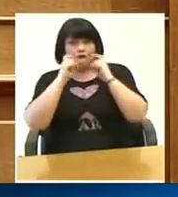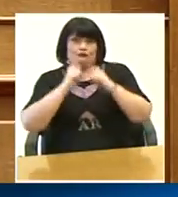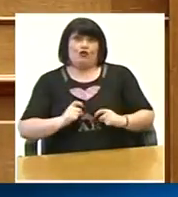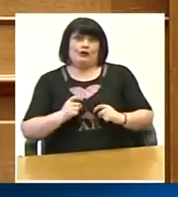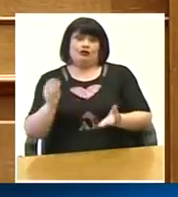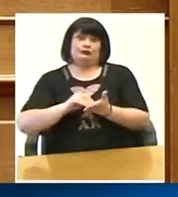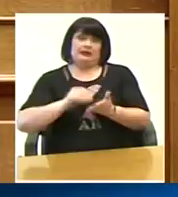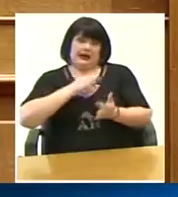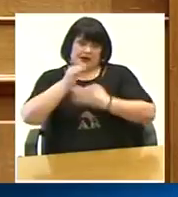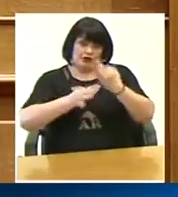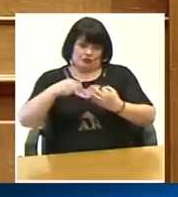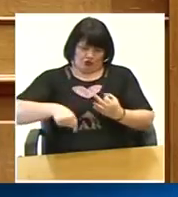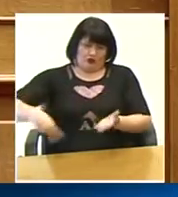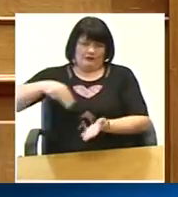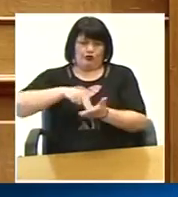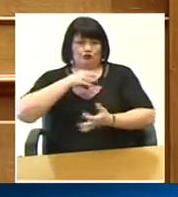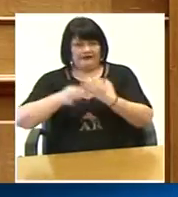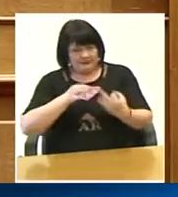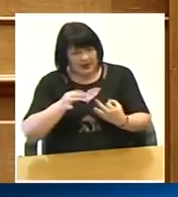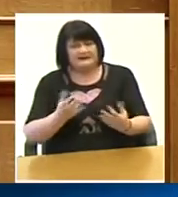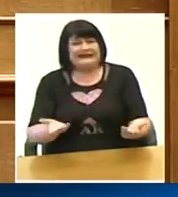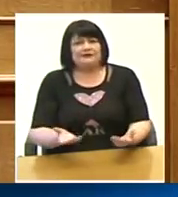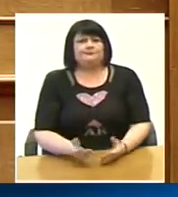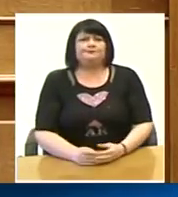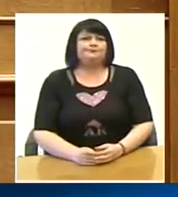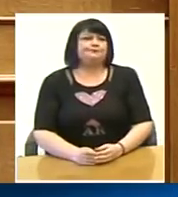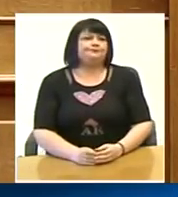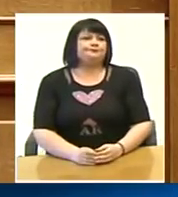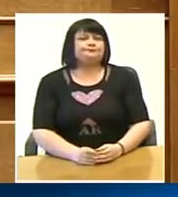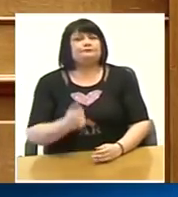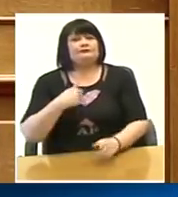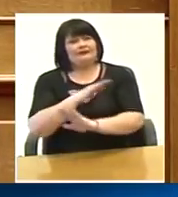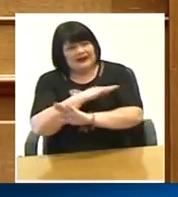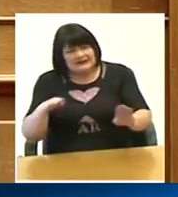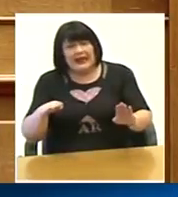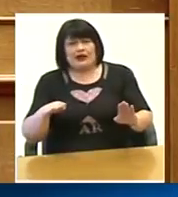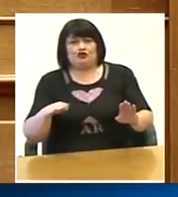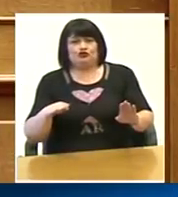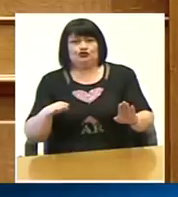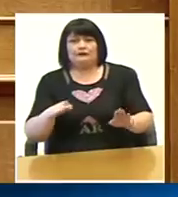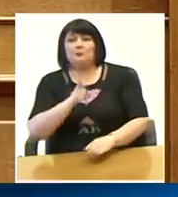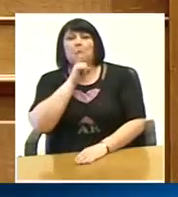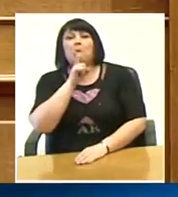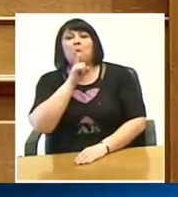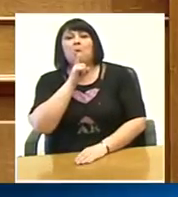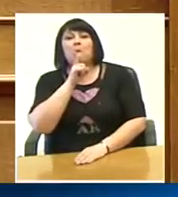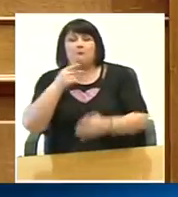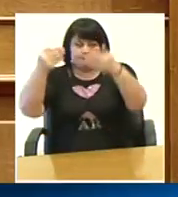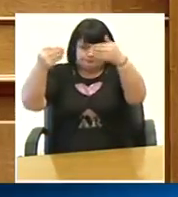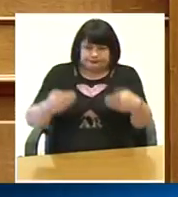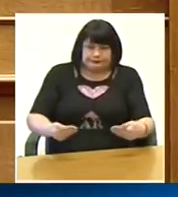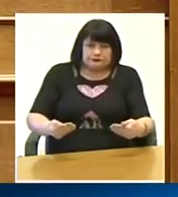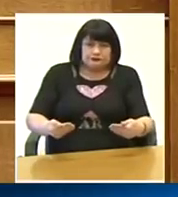μου να τα επαναλάβω διότι σπάει έτσι και με αυτόν τον τρόπο το τείχος σιωπής που έχουν επιβάλει